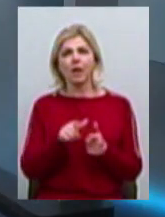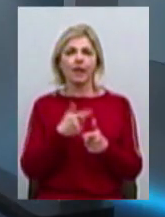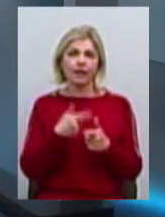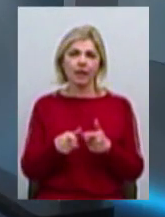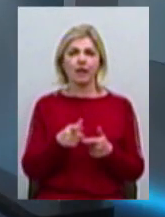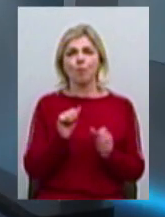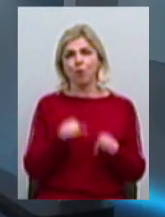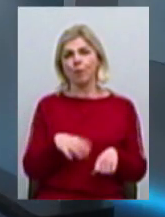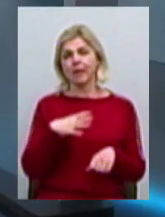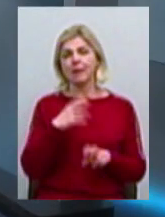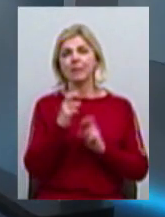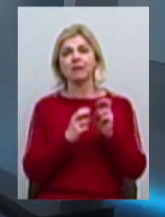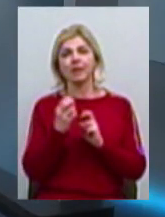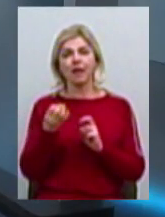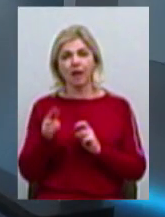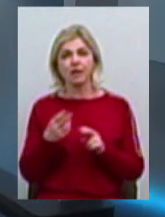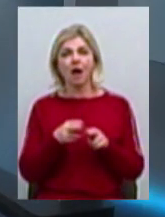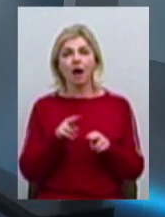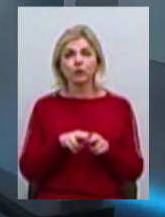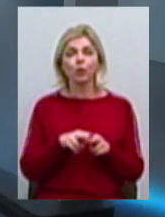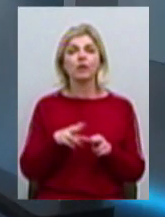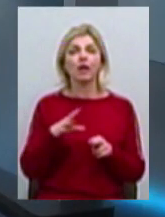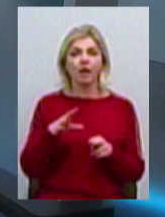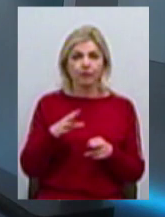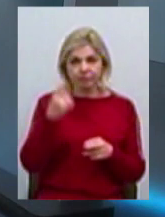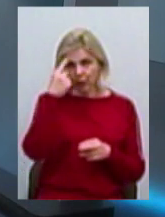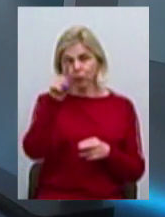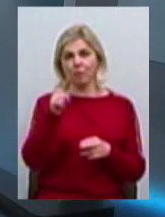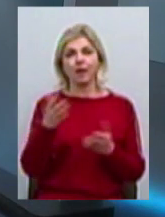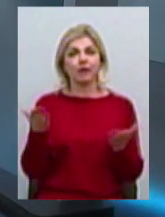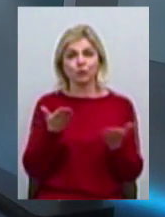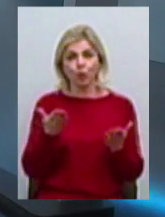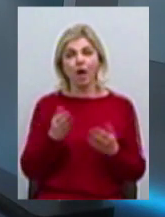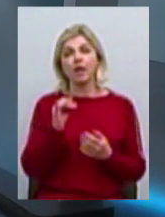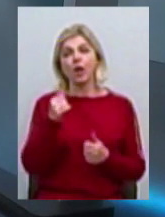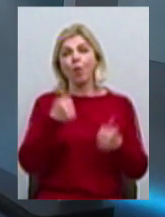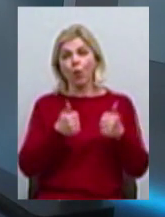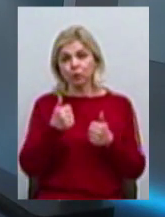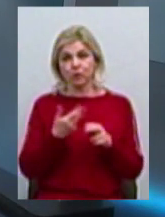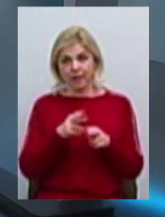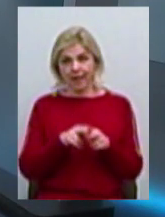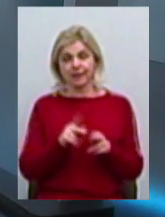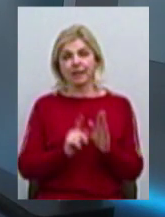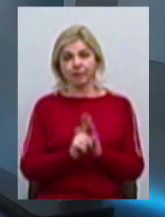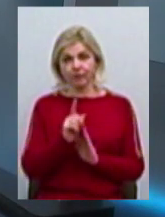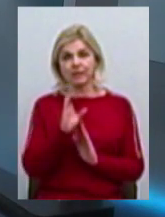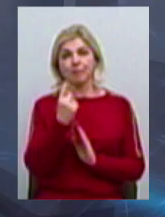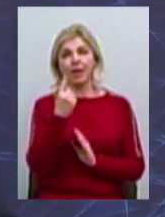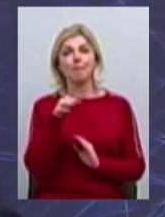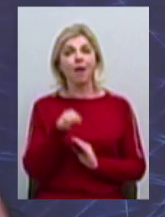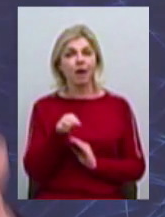розуміюється, це можуть бути предприятия, які сгенерували какую-то ідею. І ось конкурс стартапів, який ми об'явилися 1 марта,